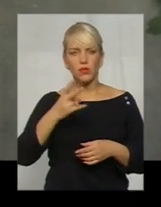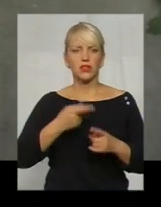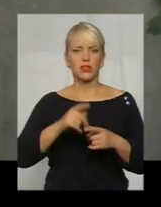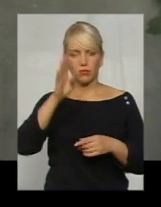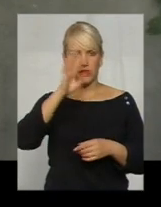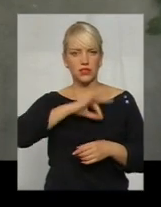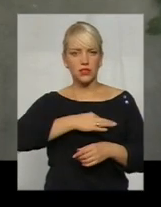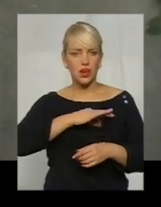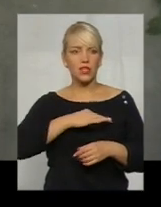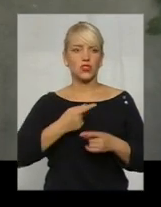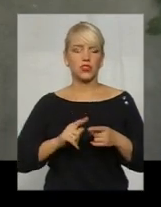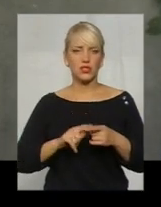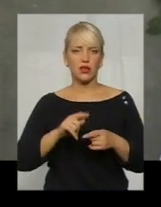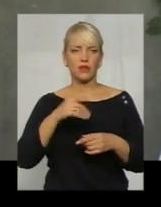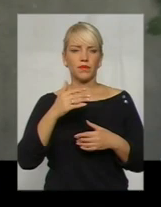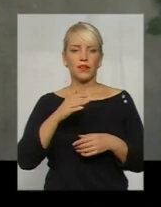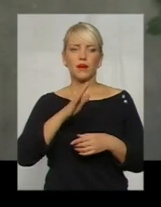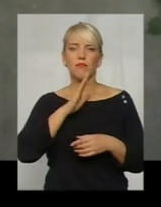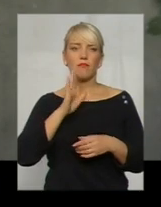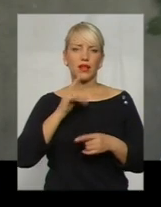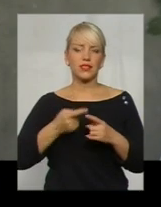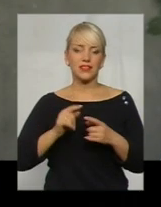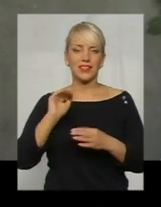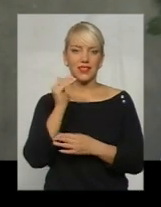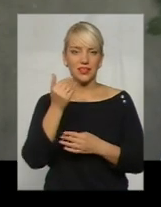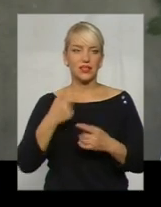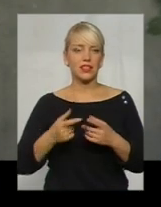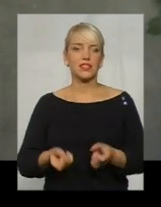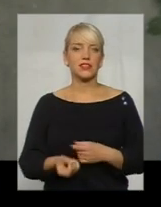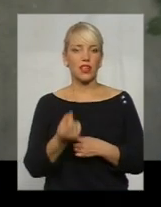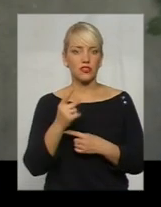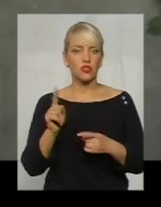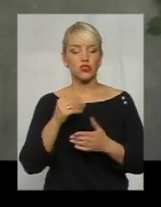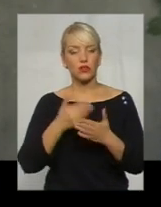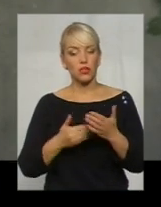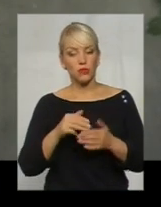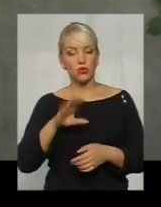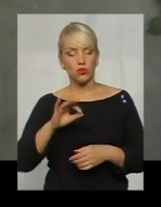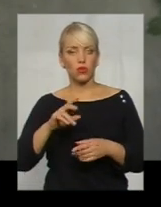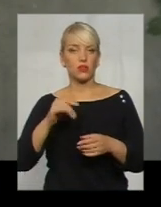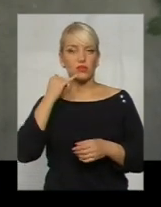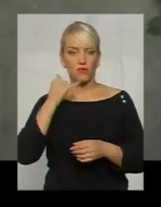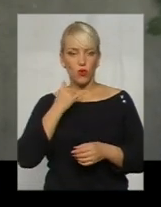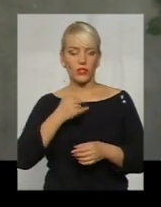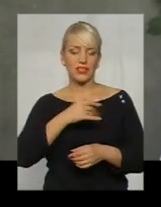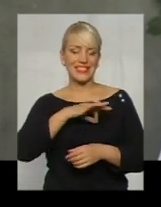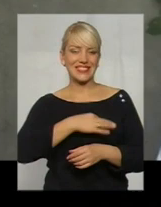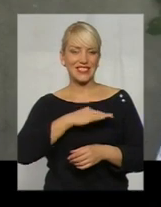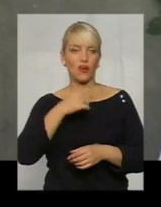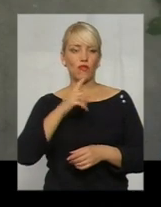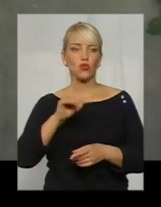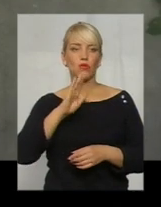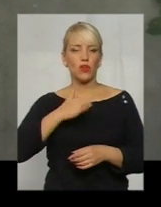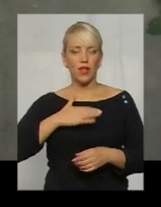слідчий, це вже мати цієї дитини. З'ясувалося, що нібито дзвонить слідчий, який каже, що моя